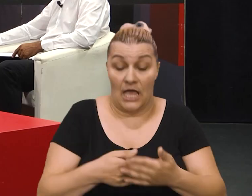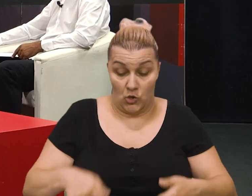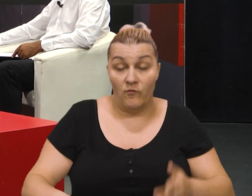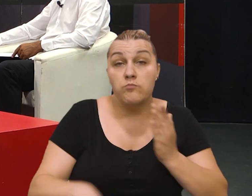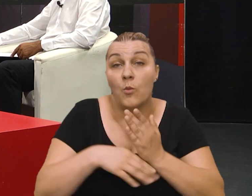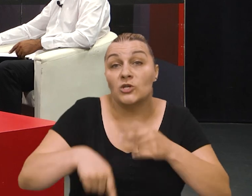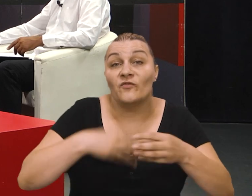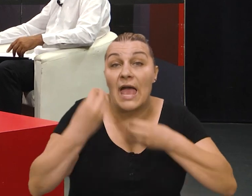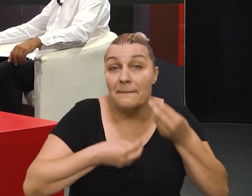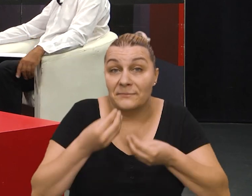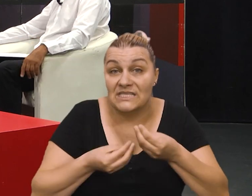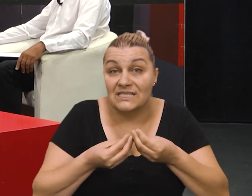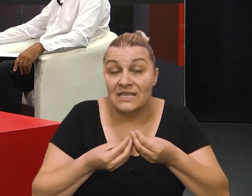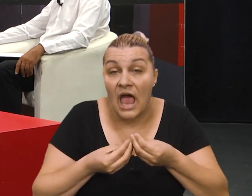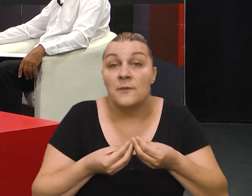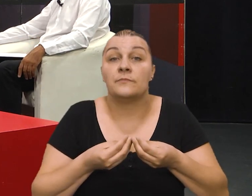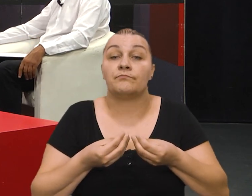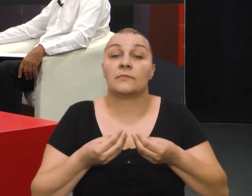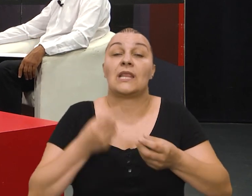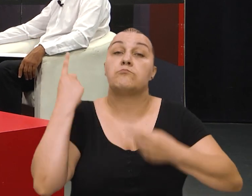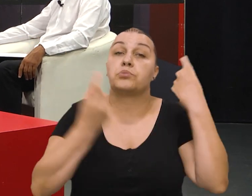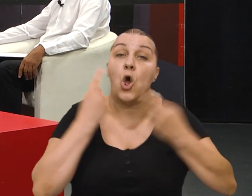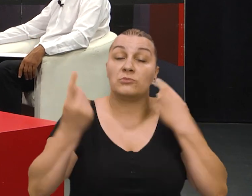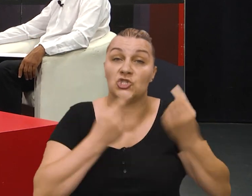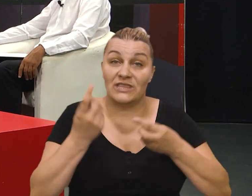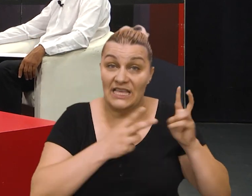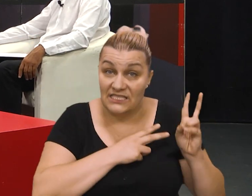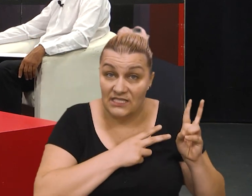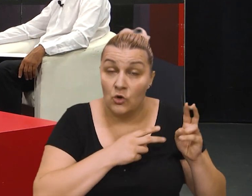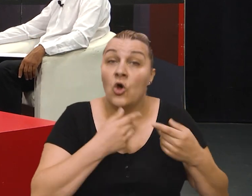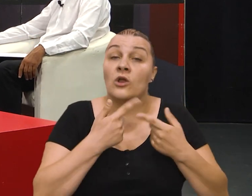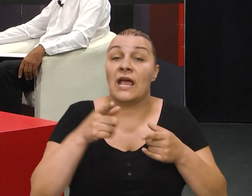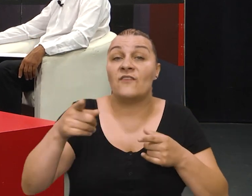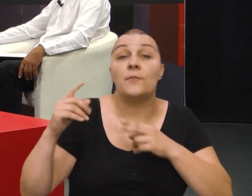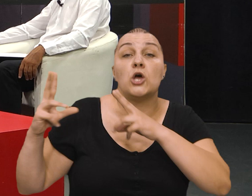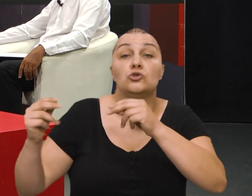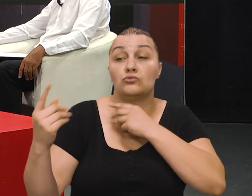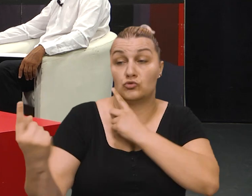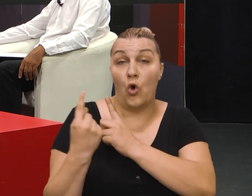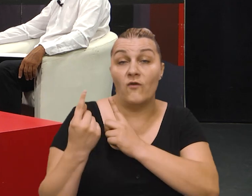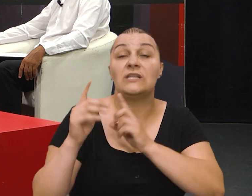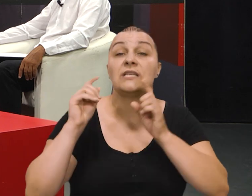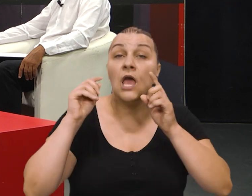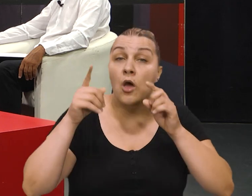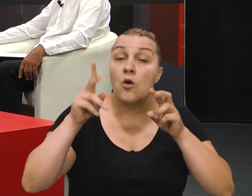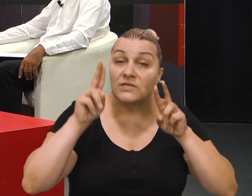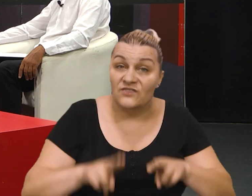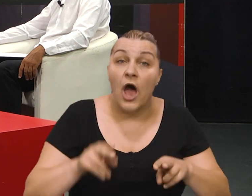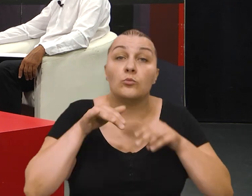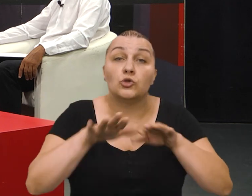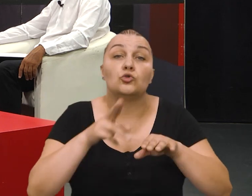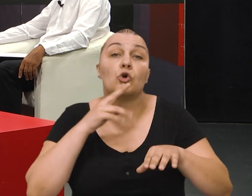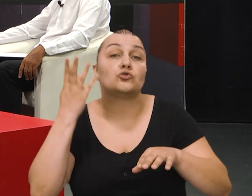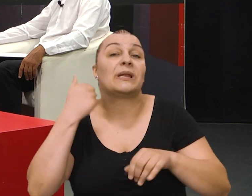emisija i još jednom zahvala znači da promište tu istinu i neka vam sugovornici u istinu budu